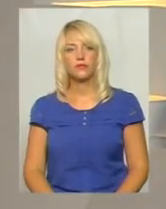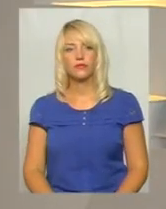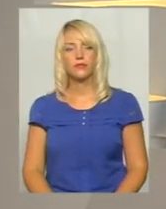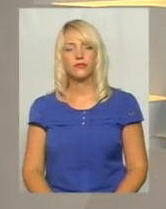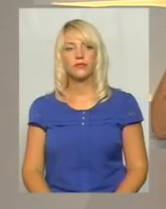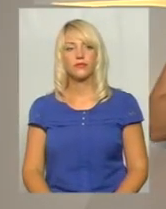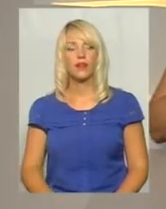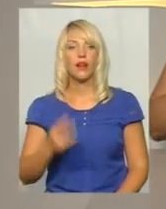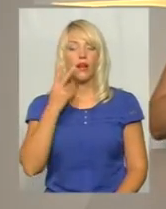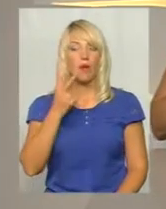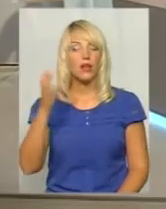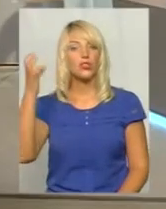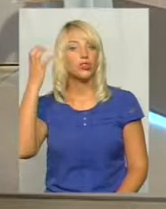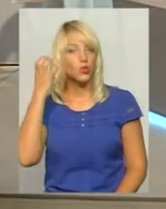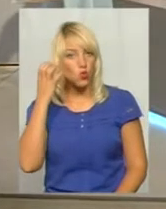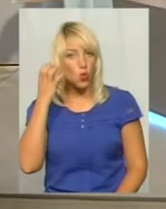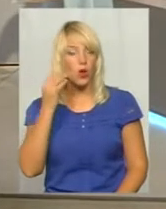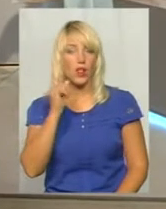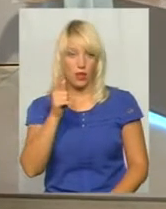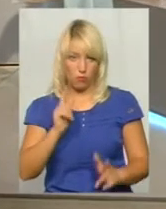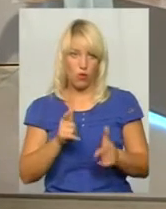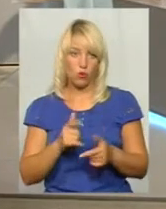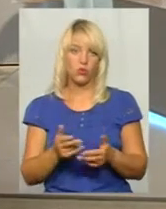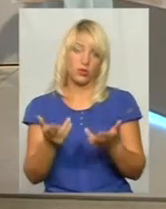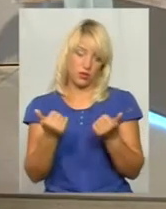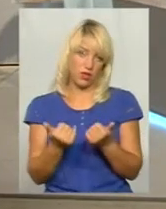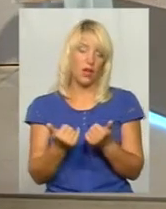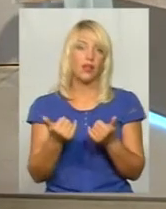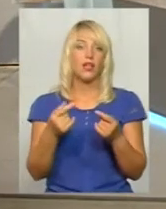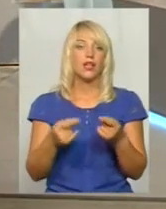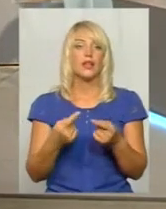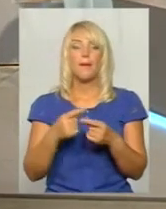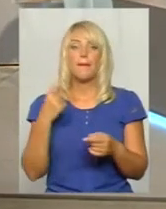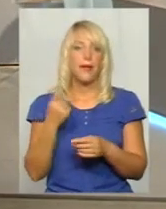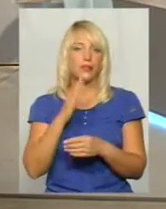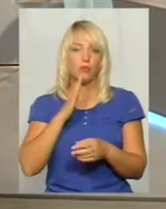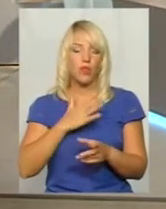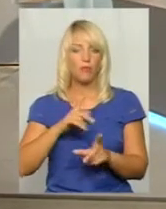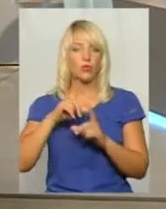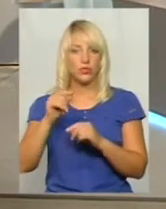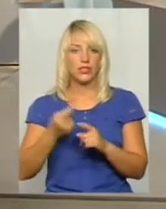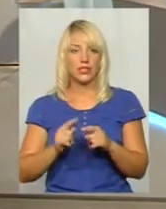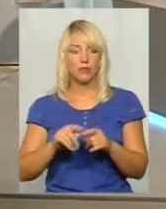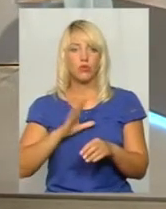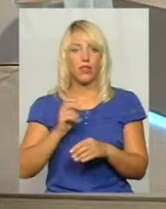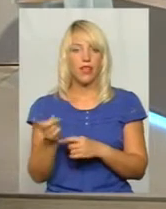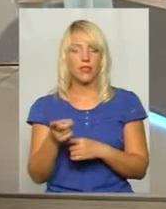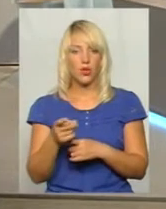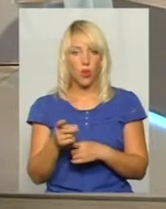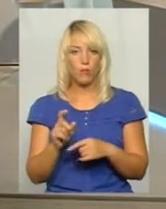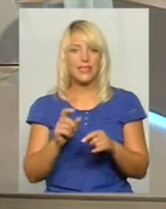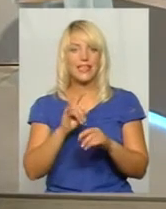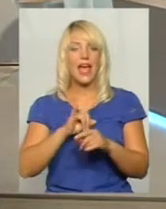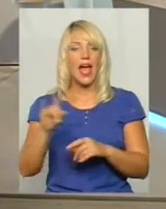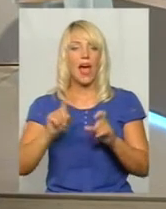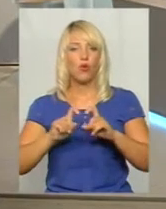Ну, бачу, вас слухали і погоджуєтеся, так? Так, ви знаєте, сама перша моя поїздка була, це була на Тернопільський аеропорт, де